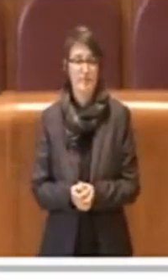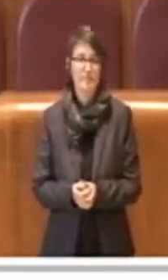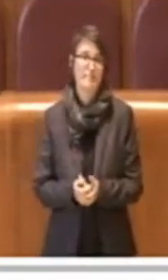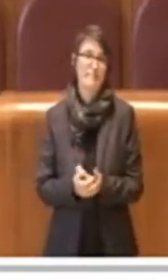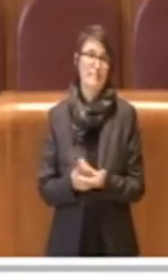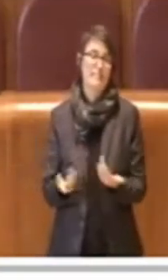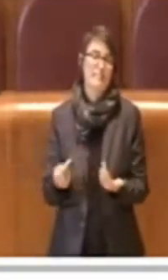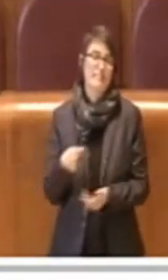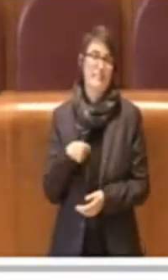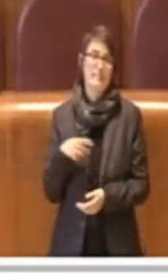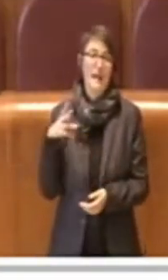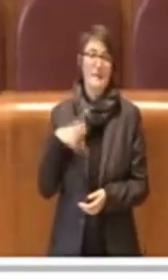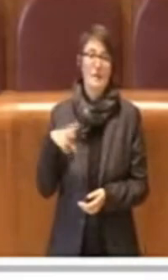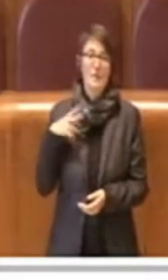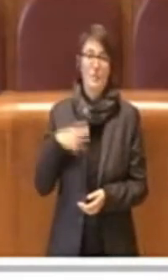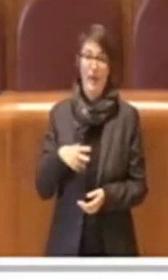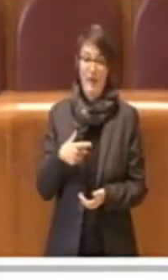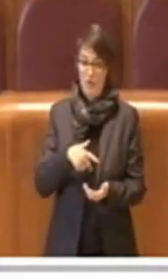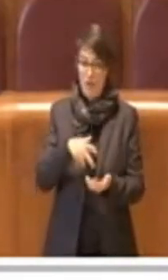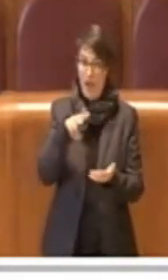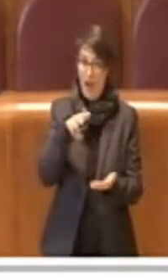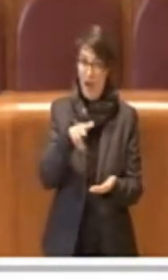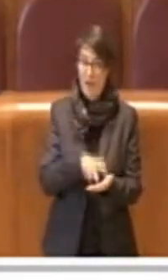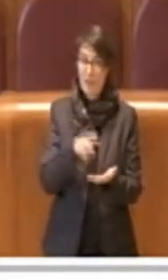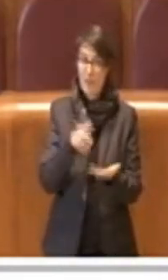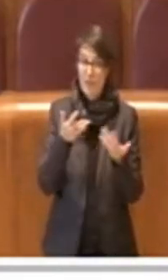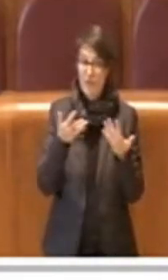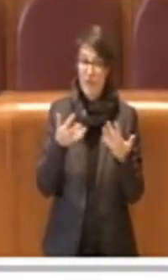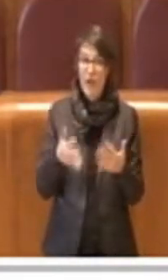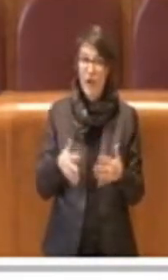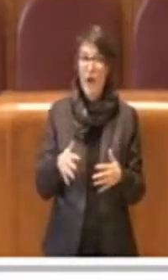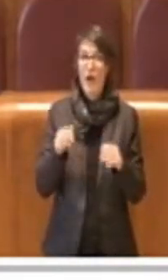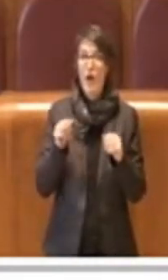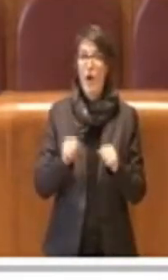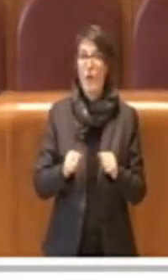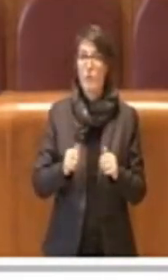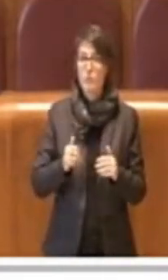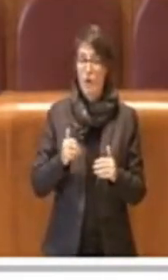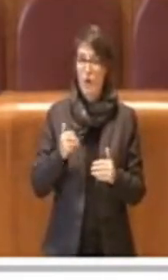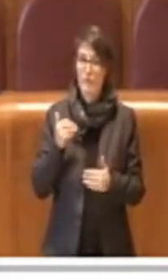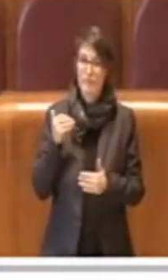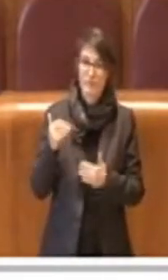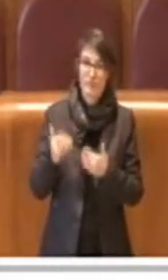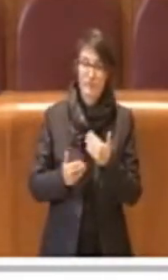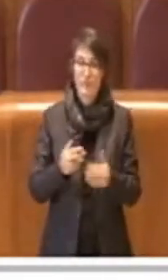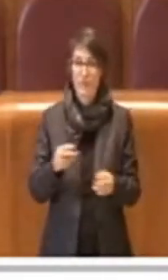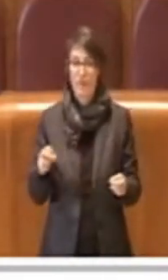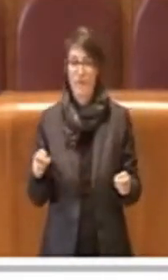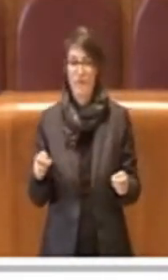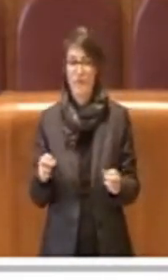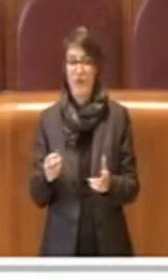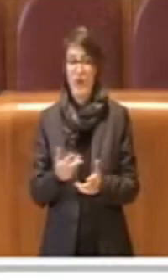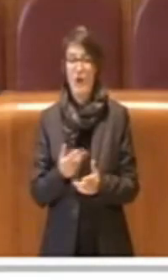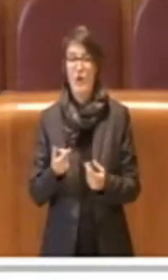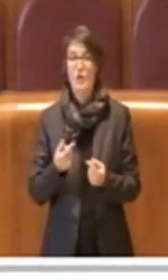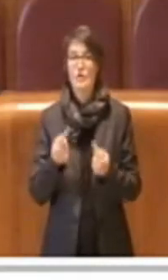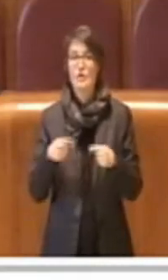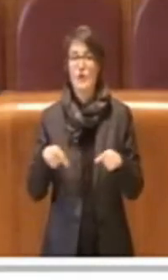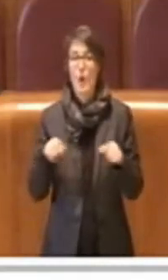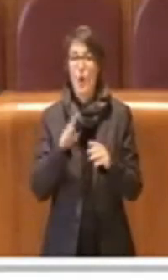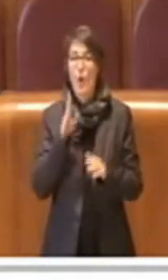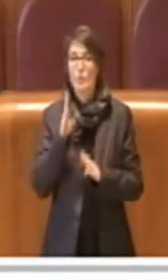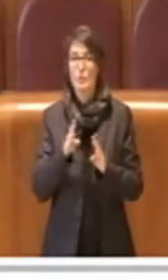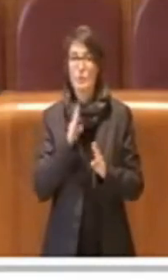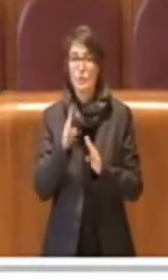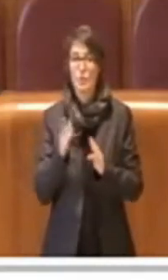che una volta approvata si possa andare in modo spedito sulla costituzione della consulta della politica del